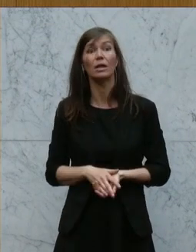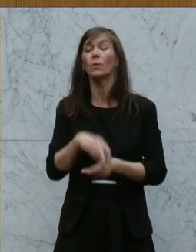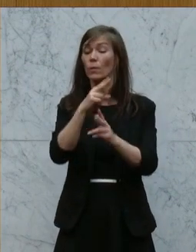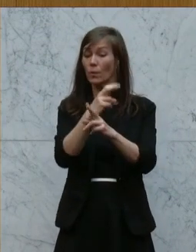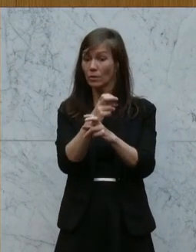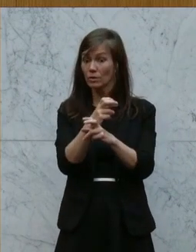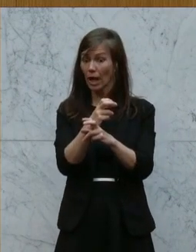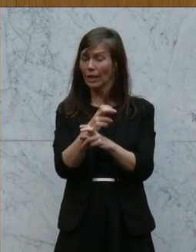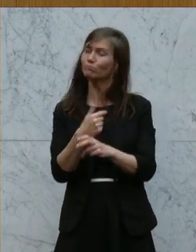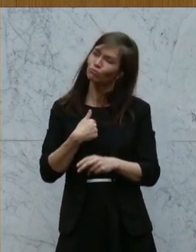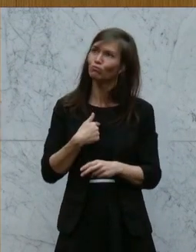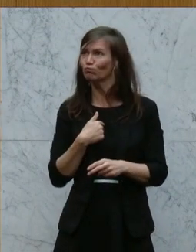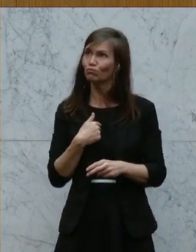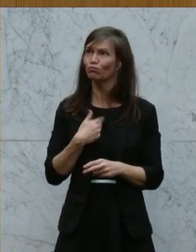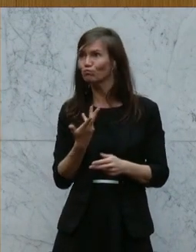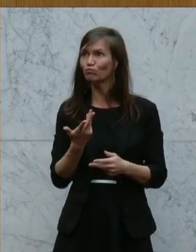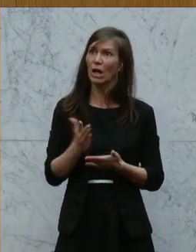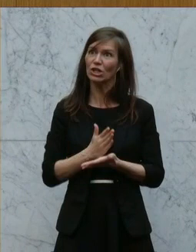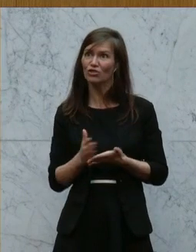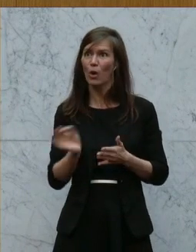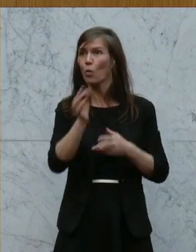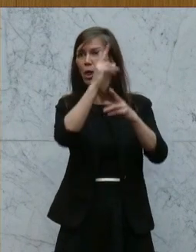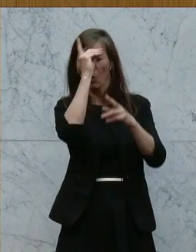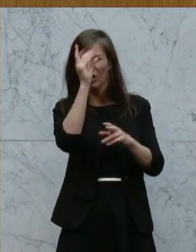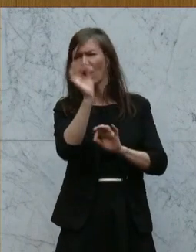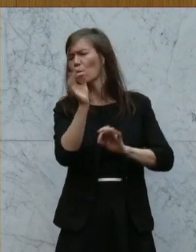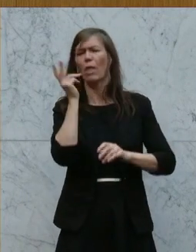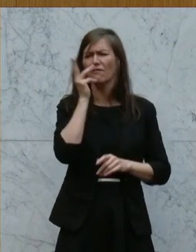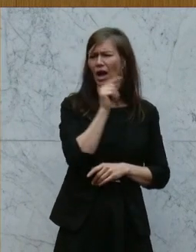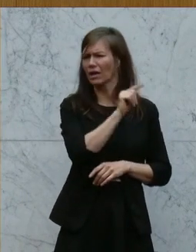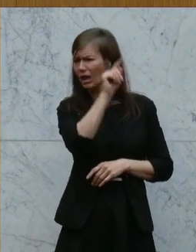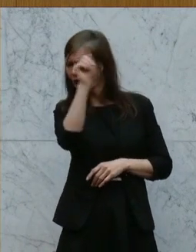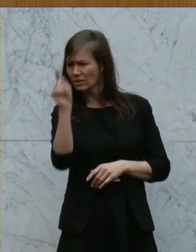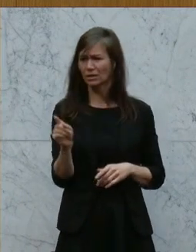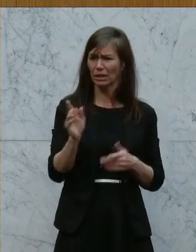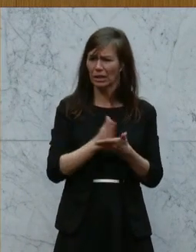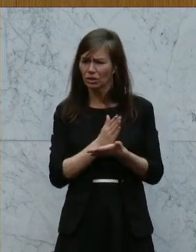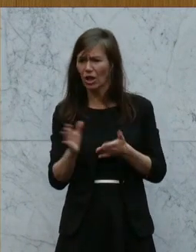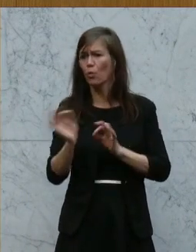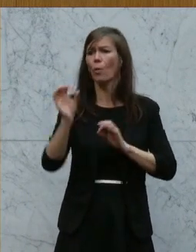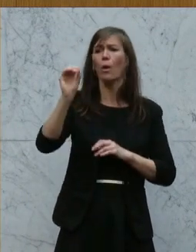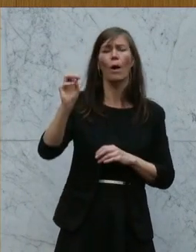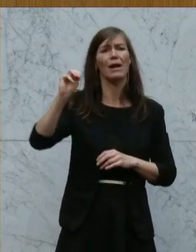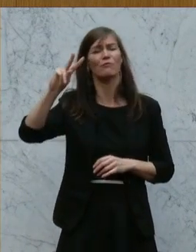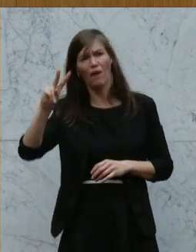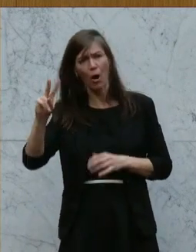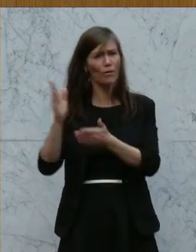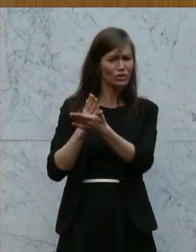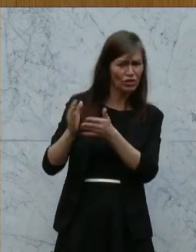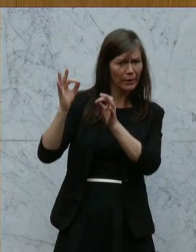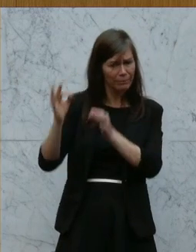oder Europas gewesen, Deutschlands, Frankreichs oder sonst irgendjemandes, auch nicht die Entscheidung der OMV und schon gar nicht die der